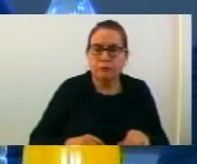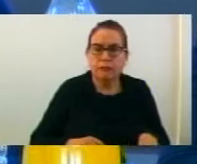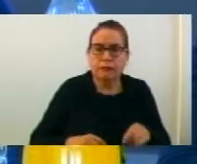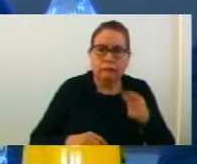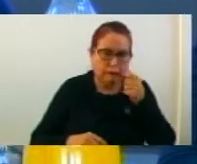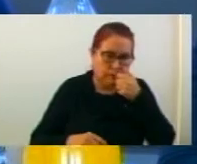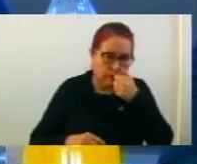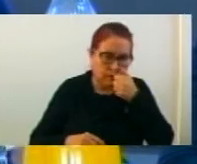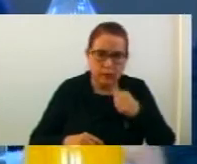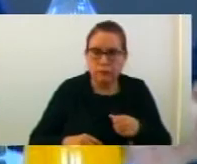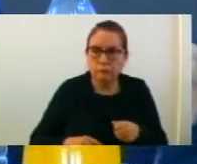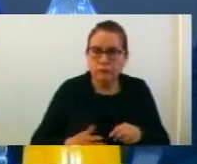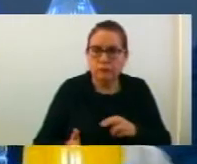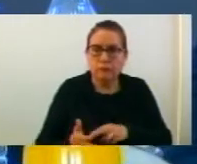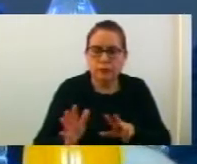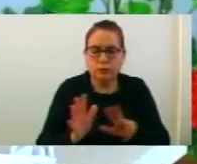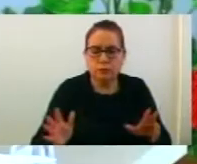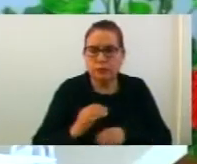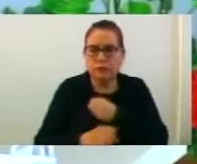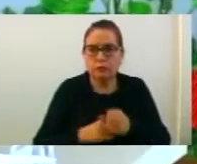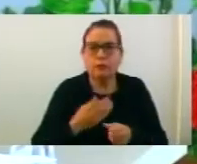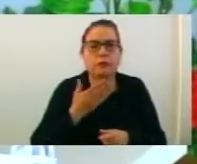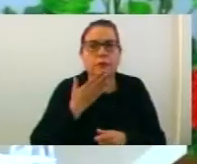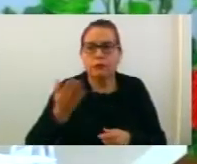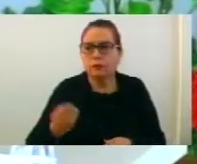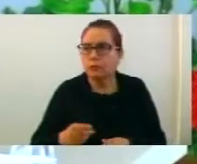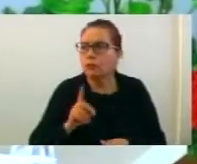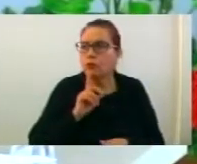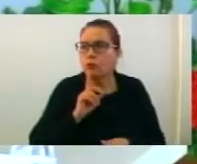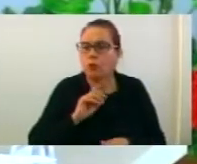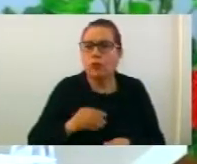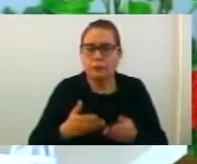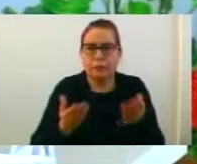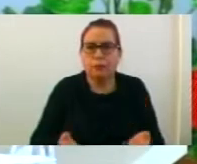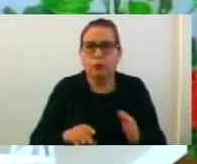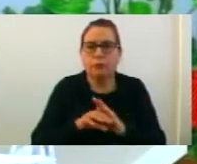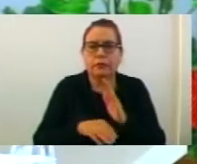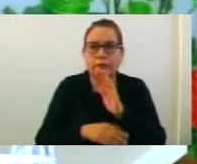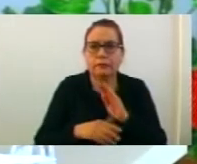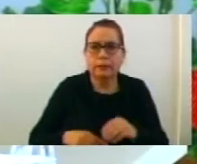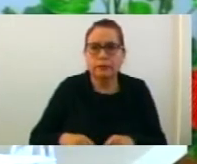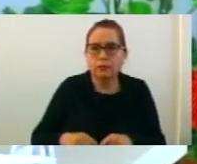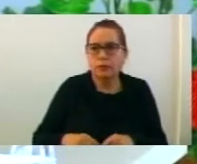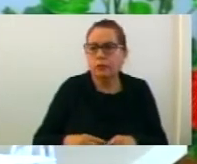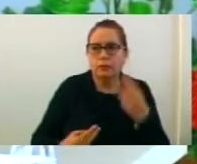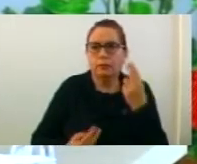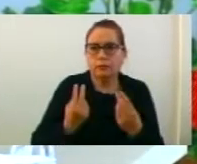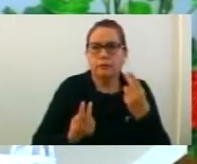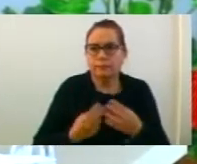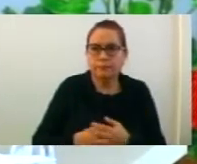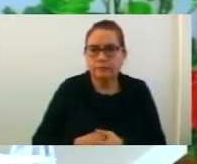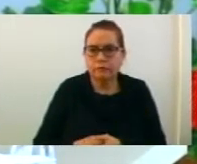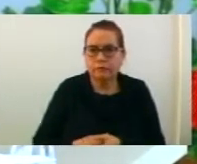година. Благодарам. Благодарам. Отварам претрас по предлог планот и прелог од комисијата. Дали некој бае разбор?